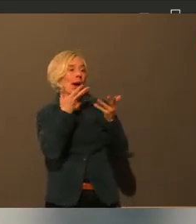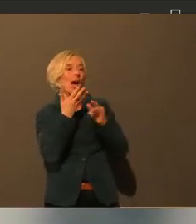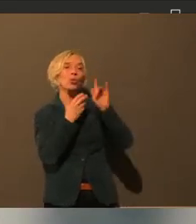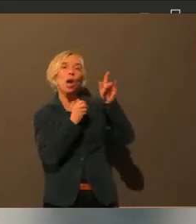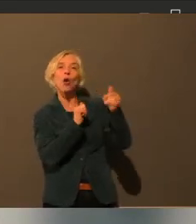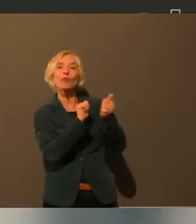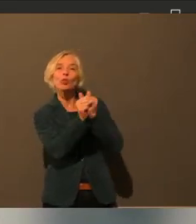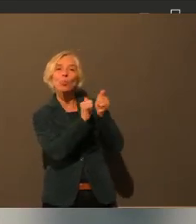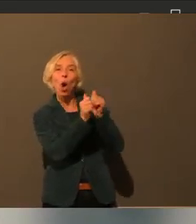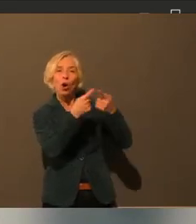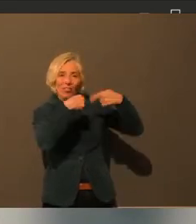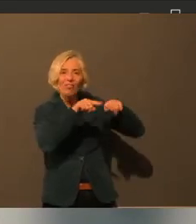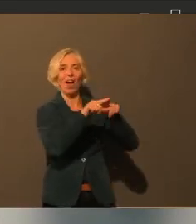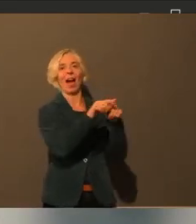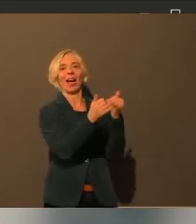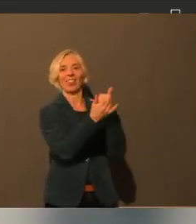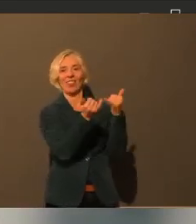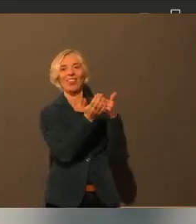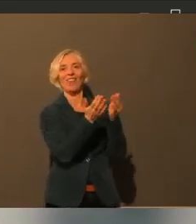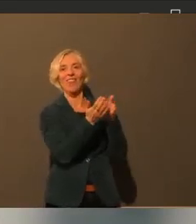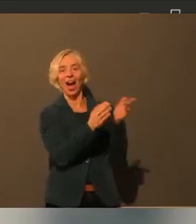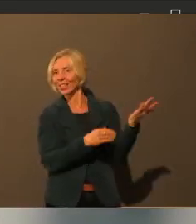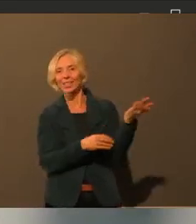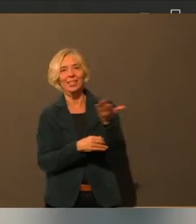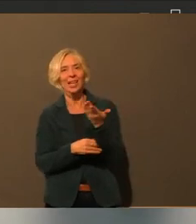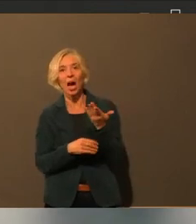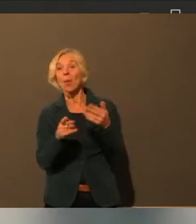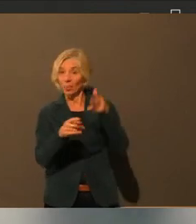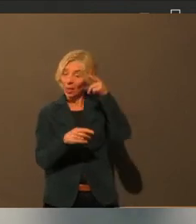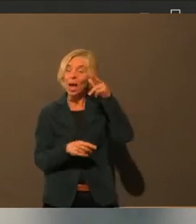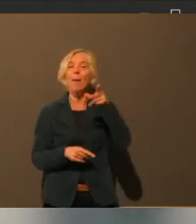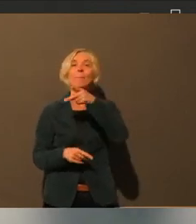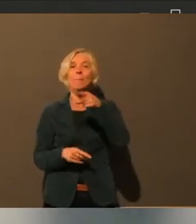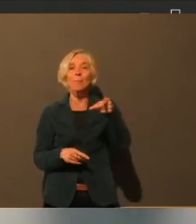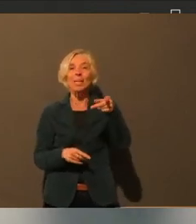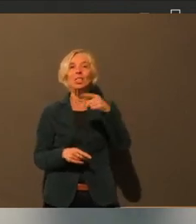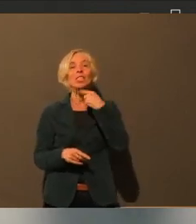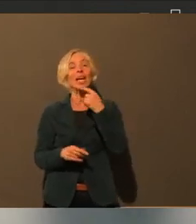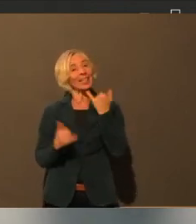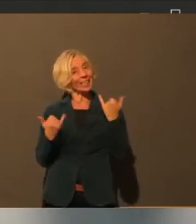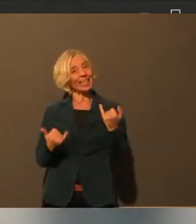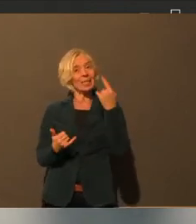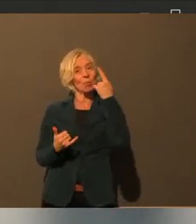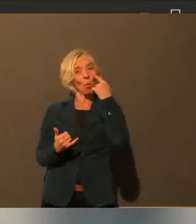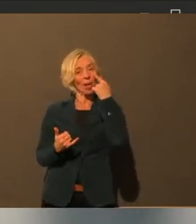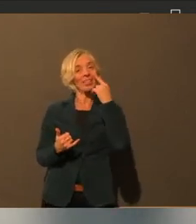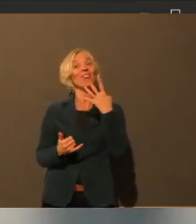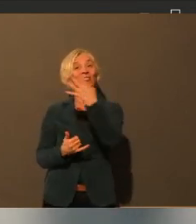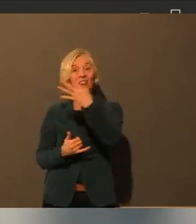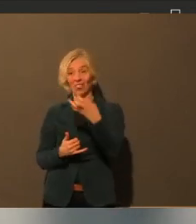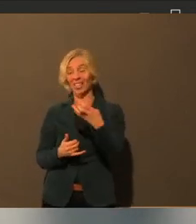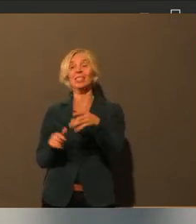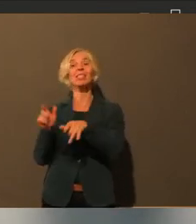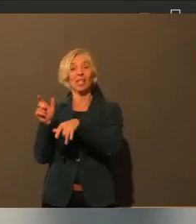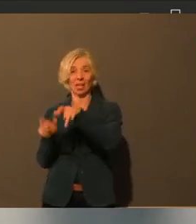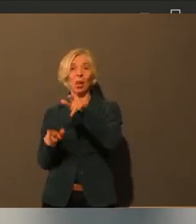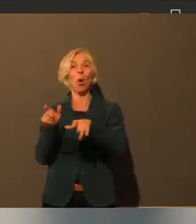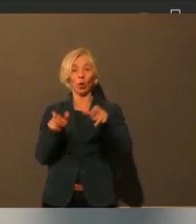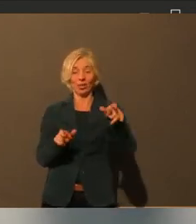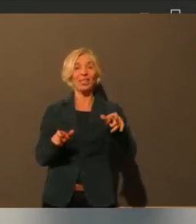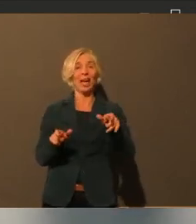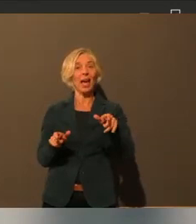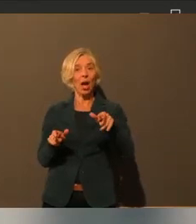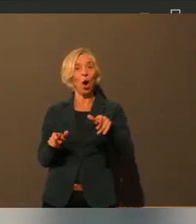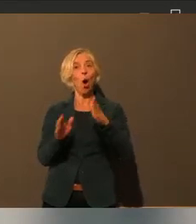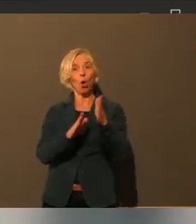dafür, Herr Pinsch hat es ja gerade gesagt, dass rund 40 Personen momentan im Ordnungsdienst tätig sind. Da sind bereits aus anderen Dienststellen auch